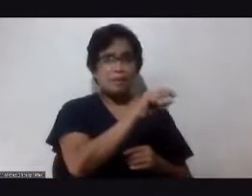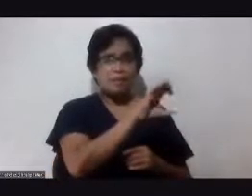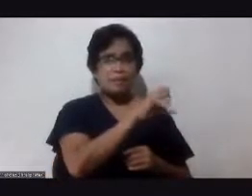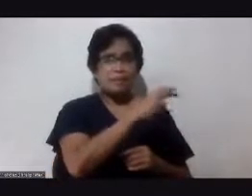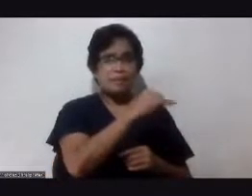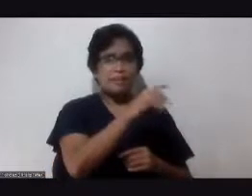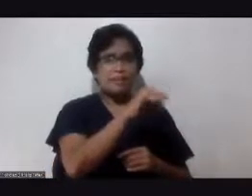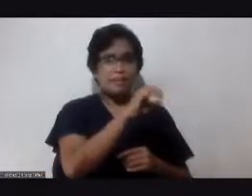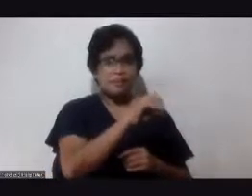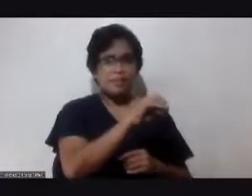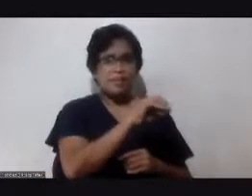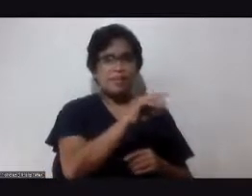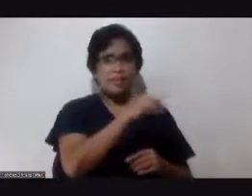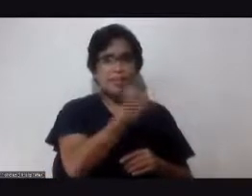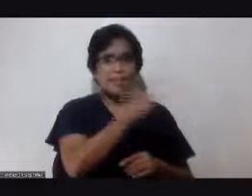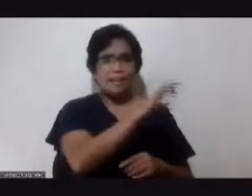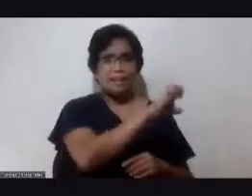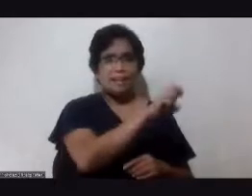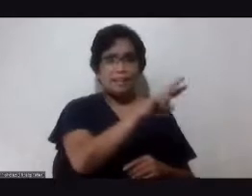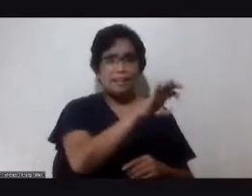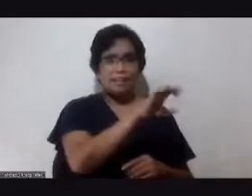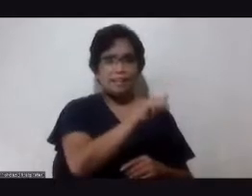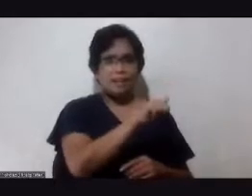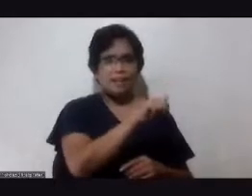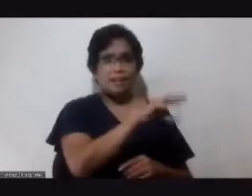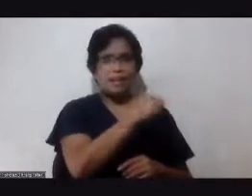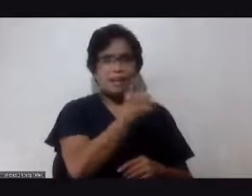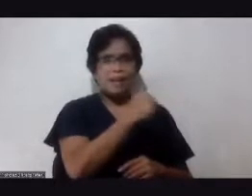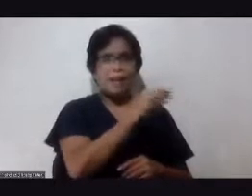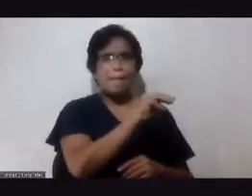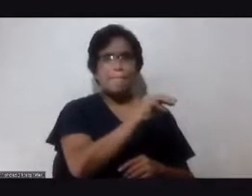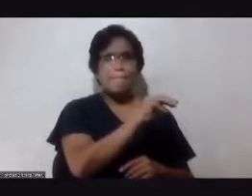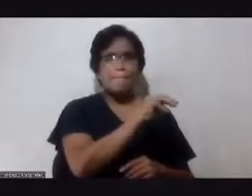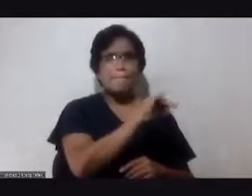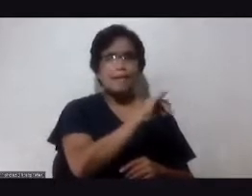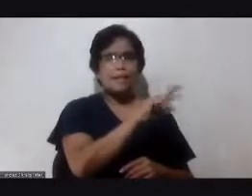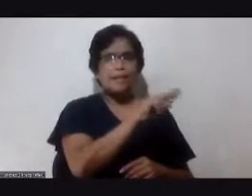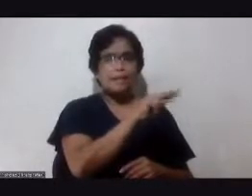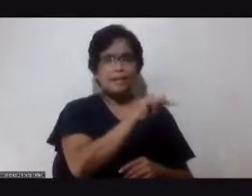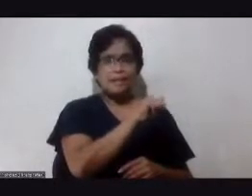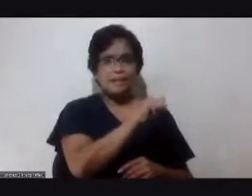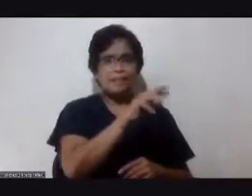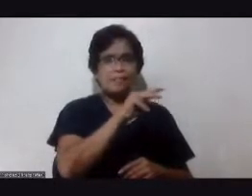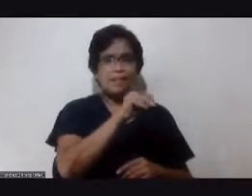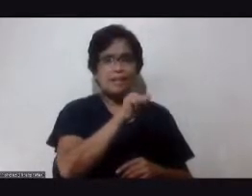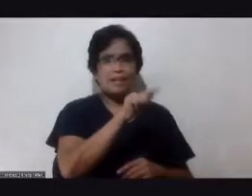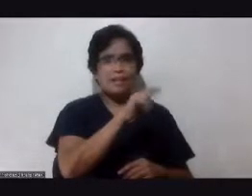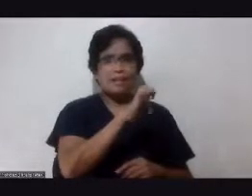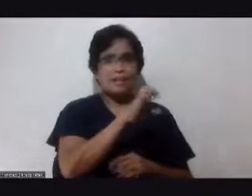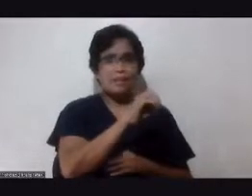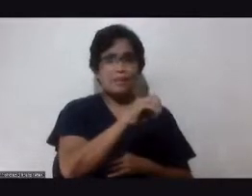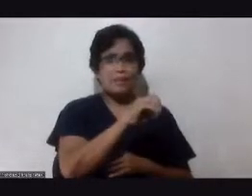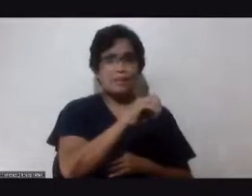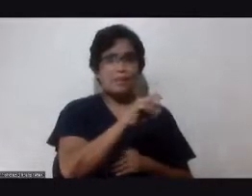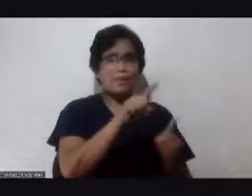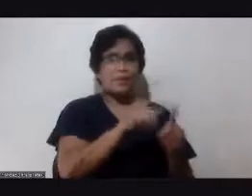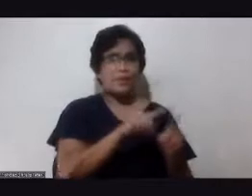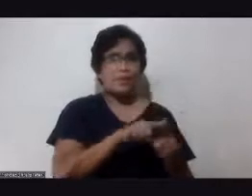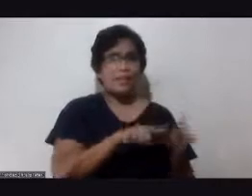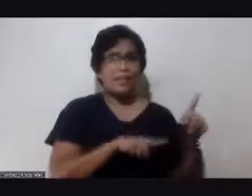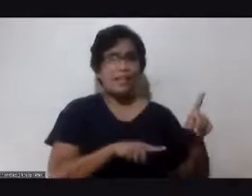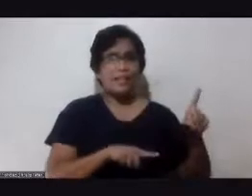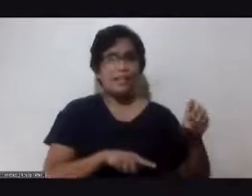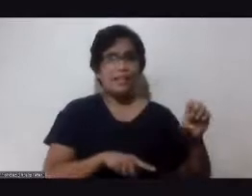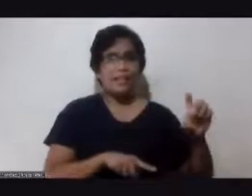watching pang Florida Blanca kay Mirna Mateo and nandito rin po si Delia